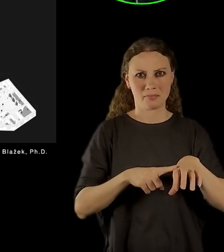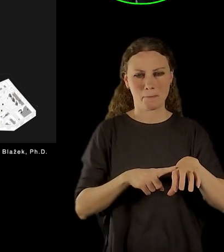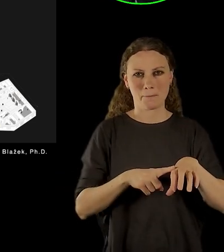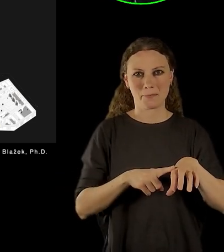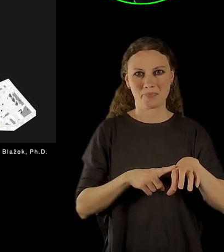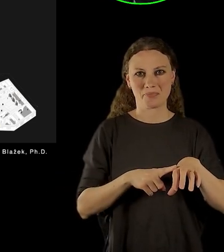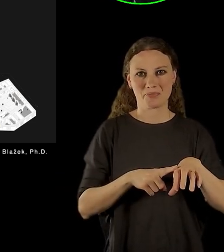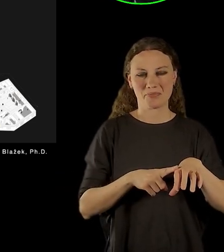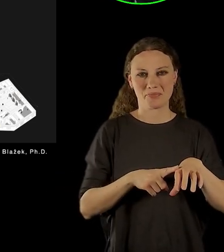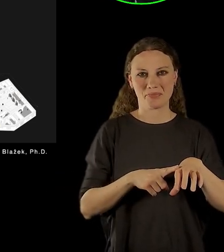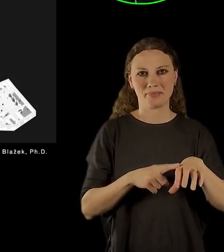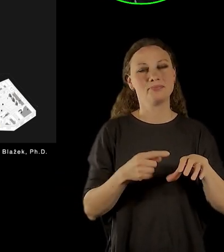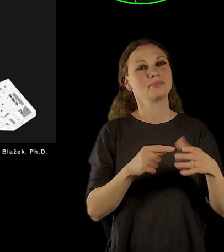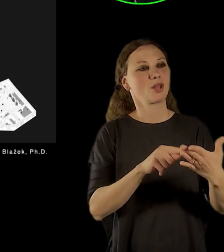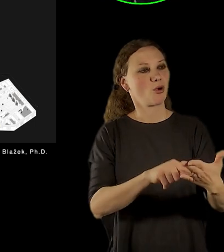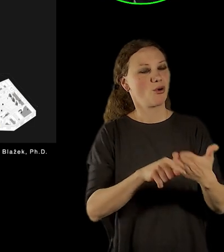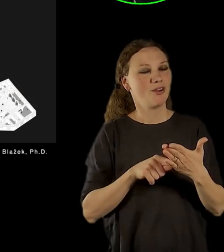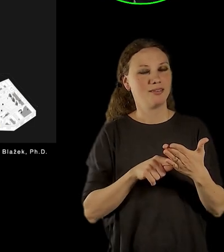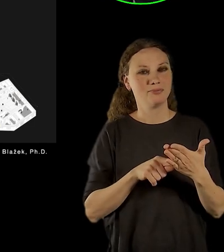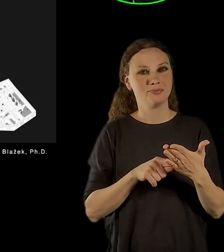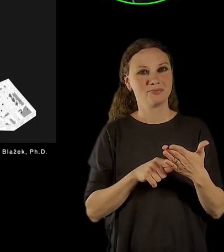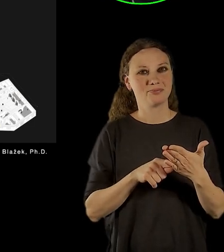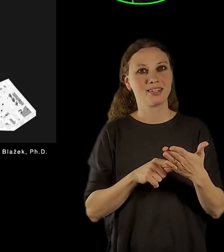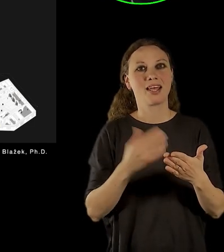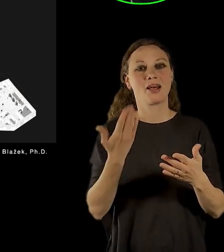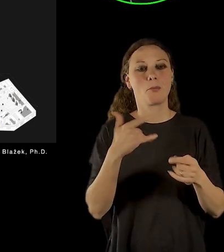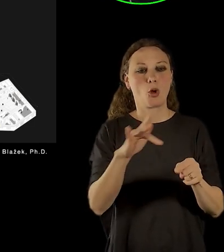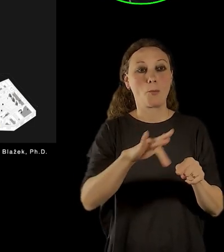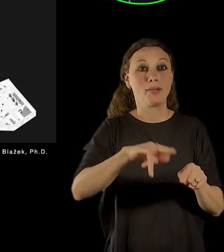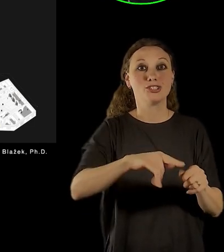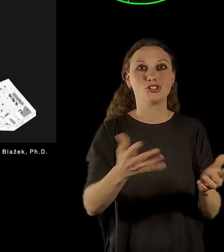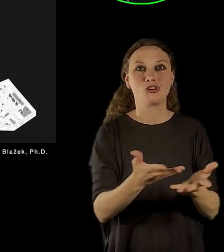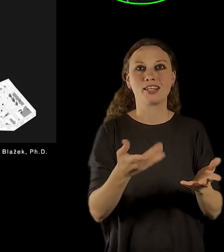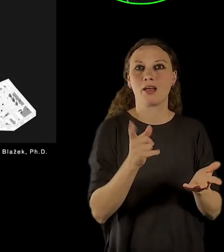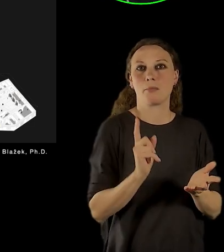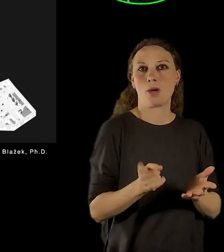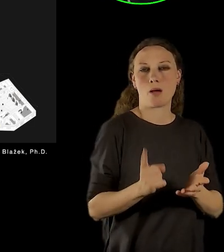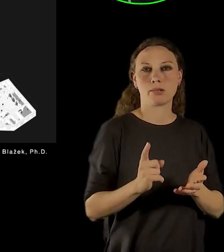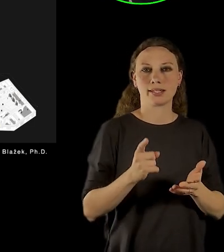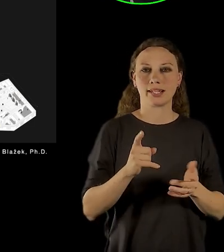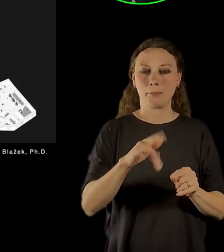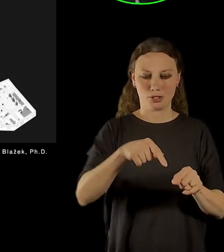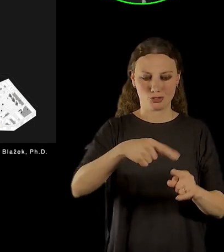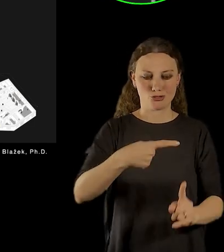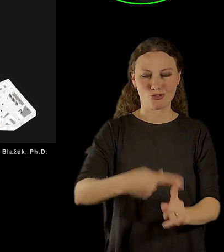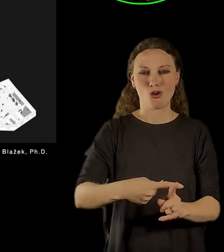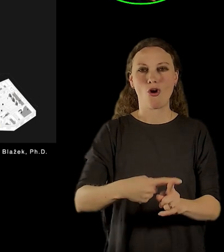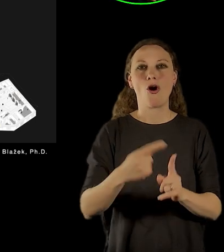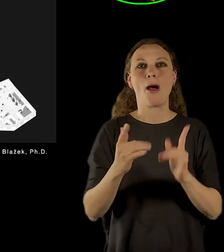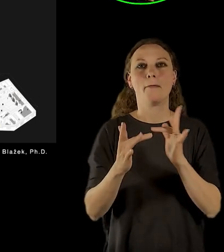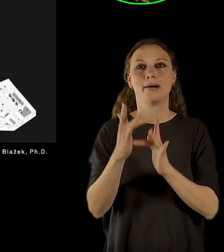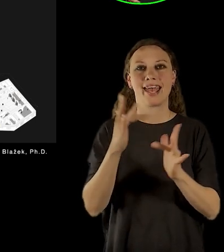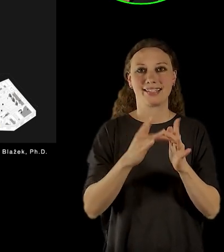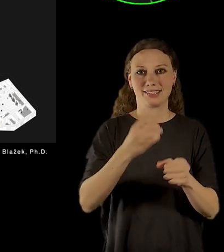vyznačovaly původně místo marianského sloupu na staroměstském náměstí. Zde stála bude stát